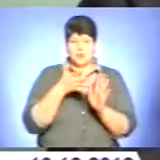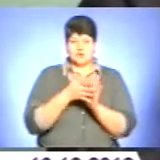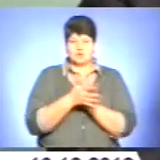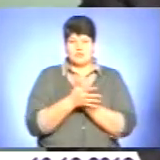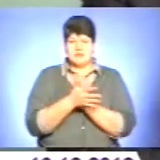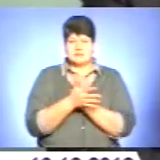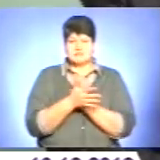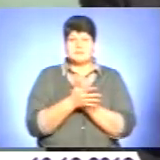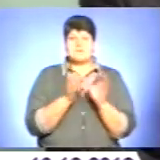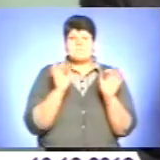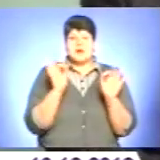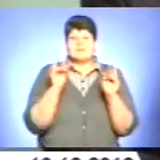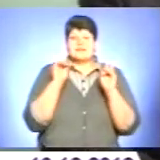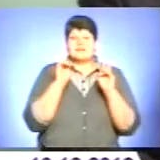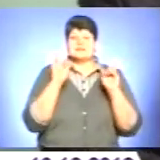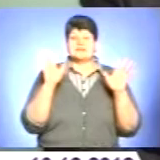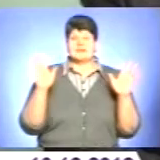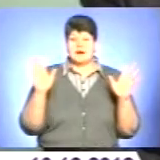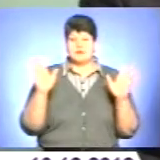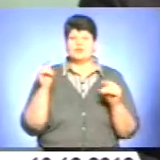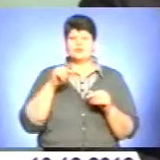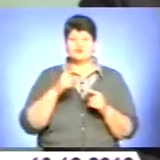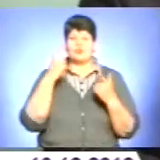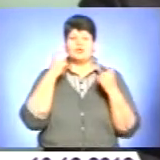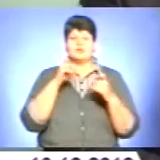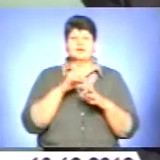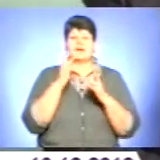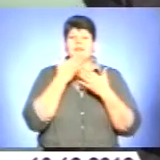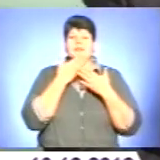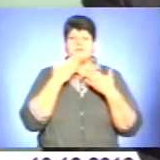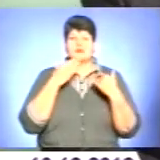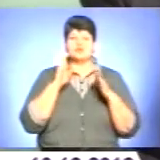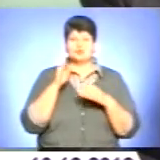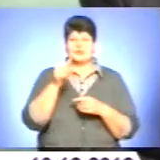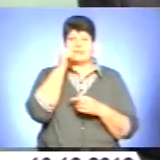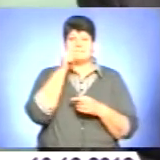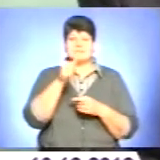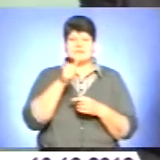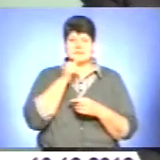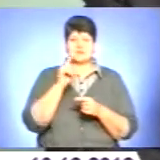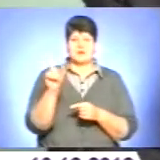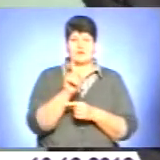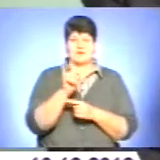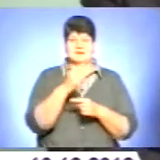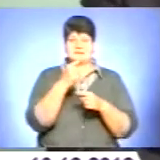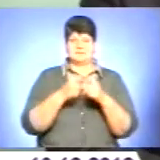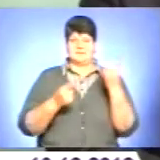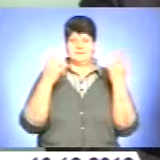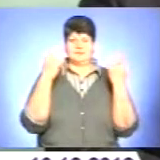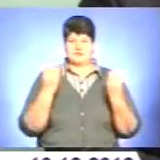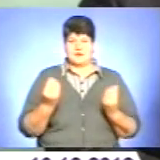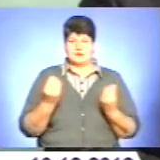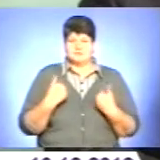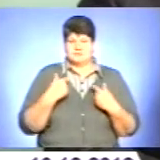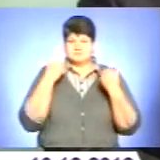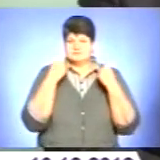Правда, ми не могли знати, тому що повідомлень такого немає, що буде місячна норма за півдня. Розуміло, що таких повідомлень